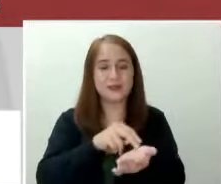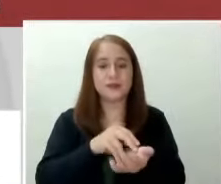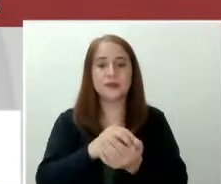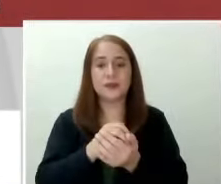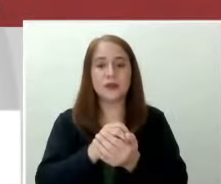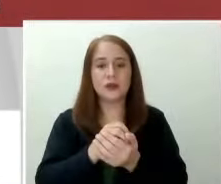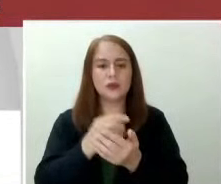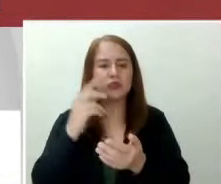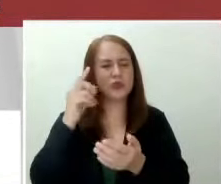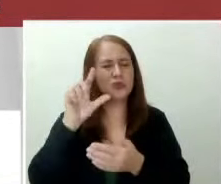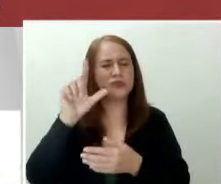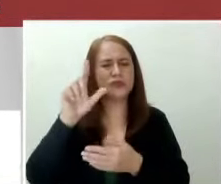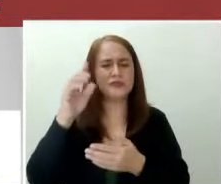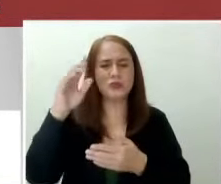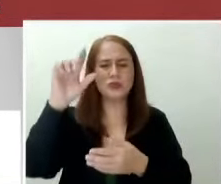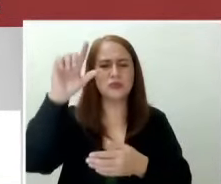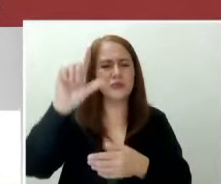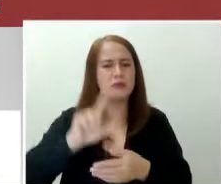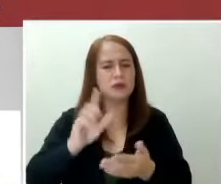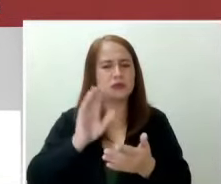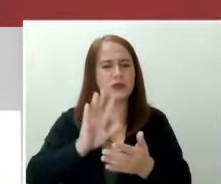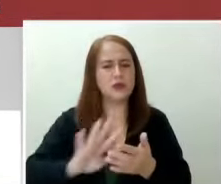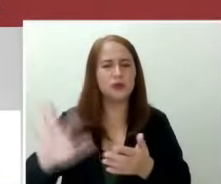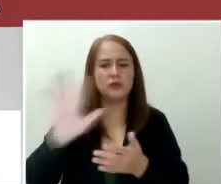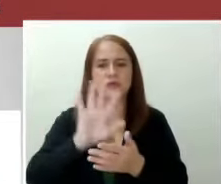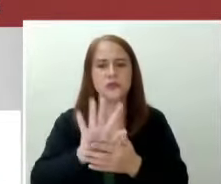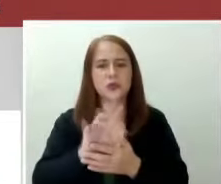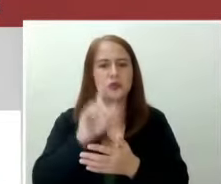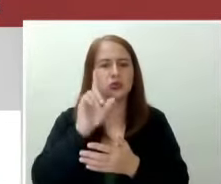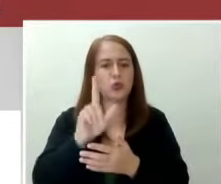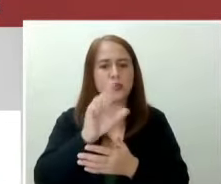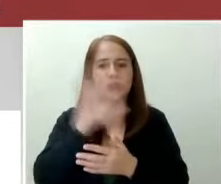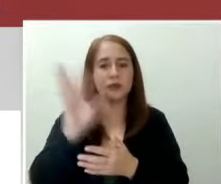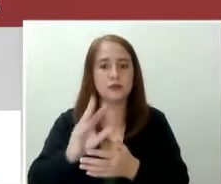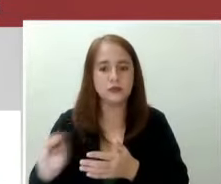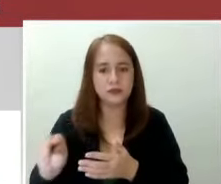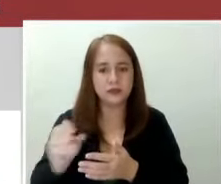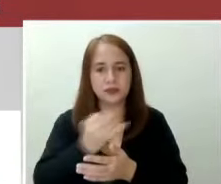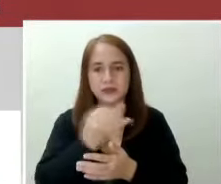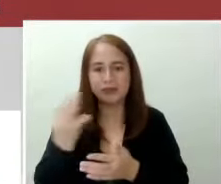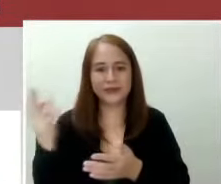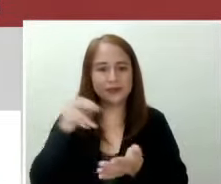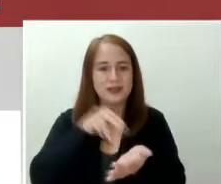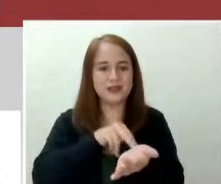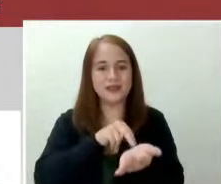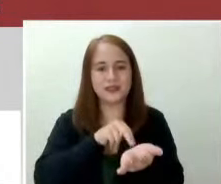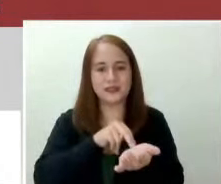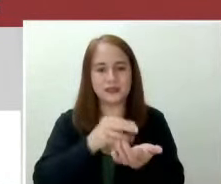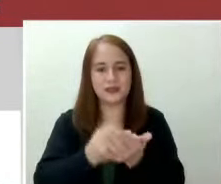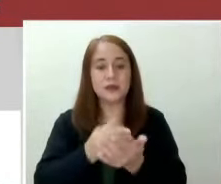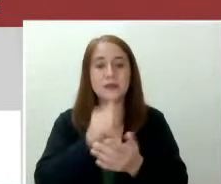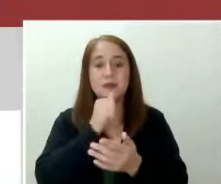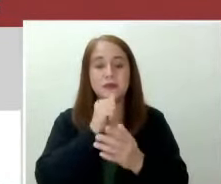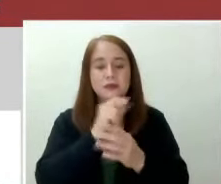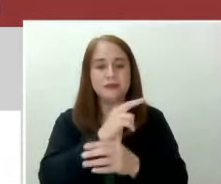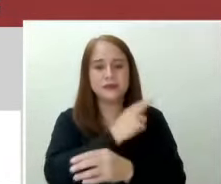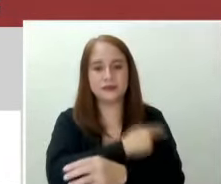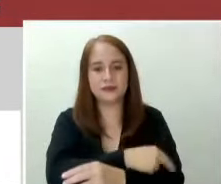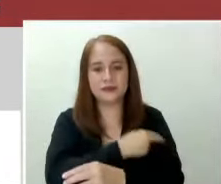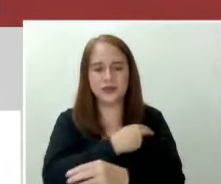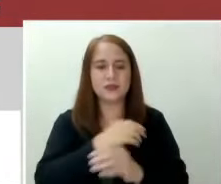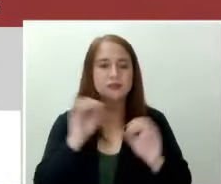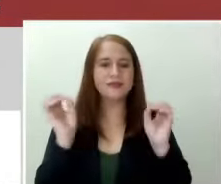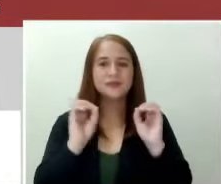ng around siguro mga 20% ang number of nurses ng mga private hospitals. Wala talaga